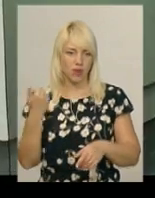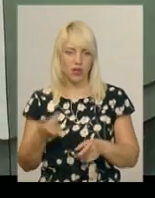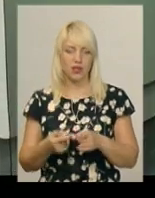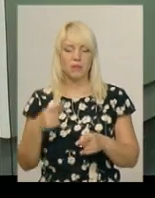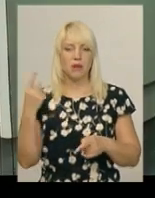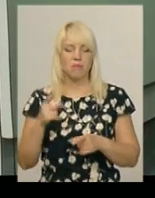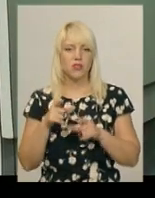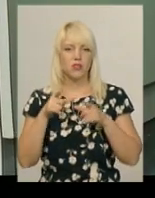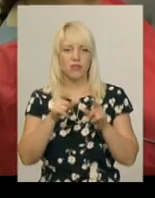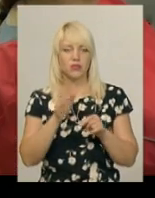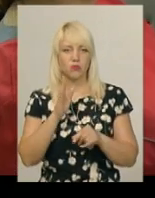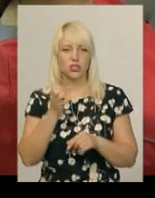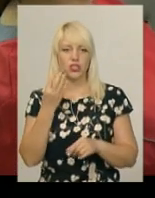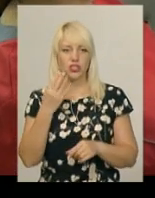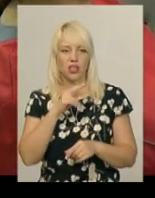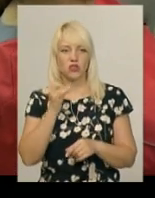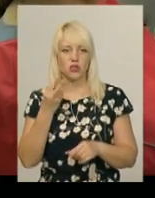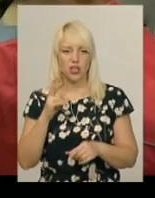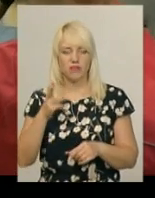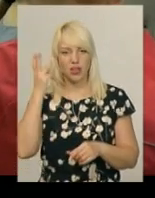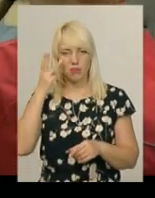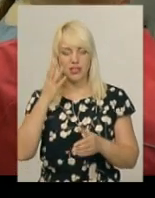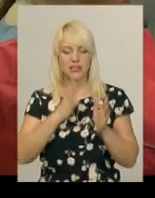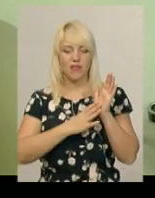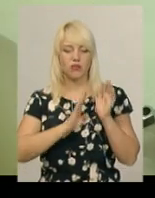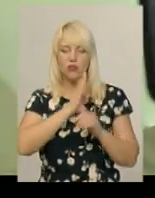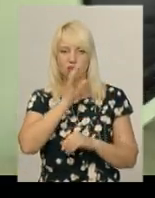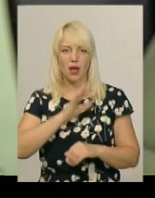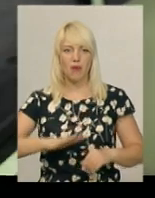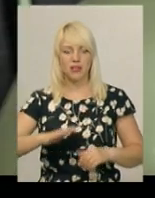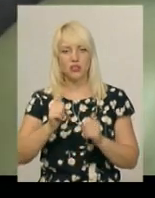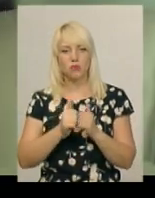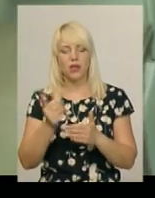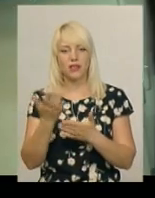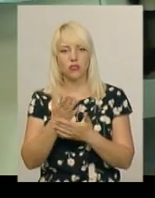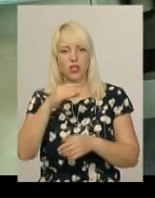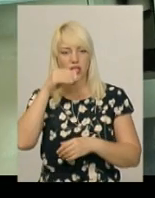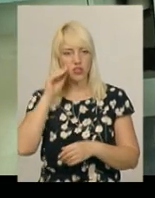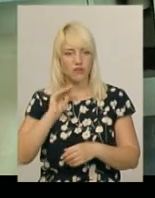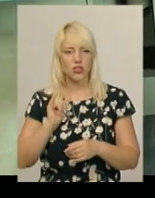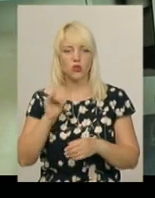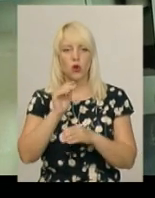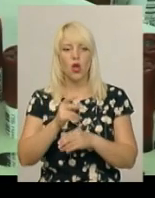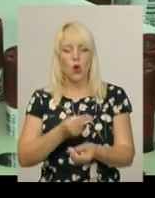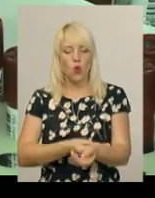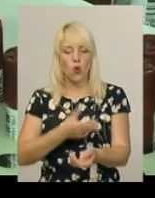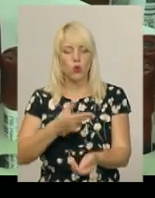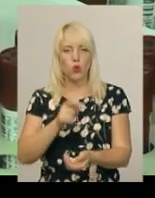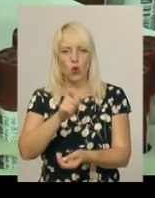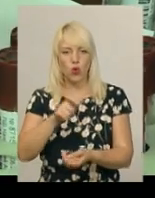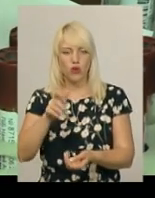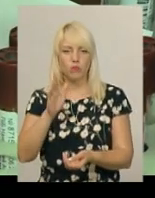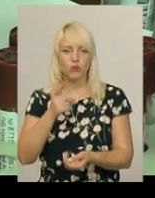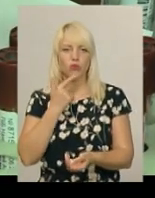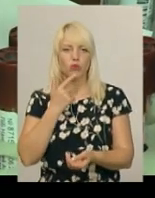відбудеться 14 червня. У Хмельницькому з 9 ранку на майданчику біля кінотеатру Шевченка у донорів братимуть кров. Поки ж медики